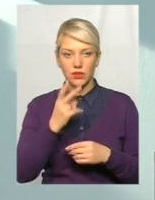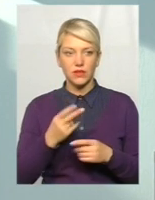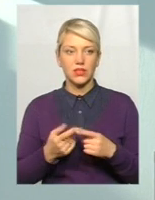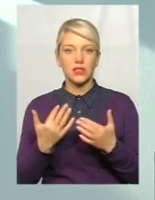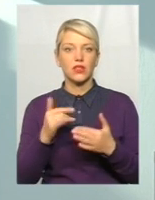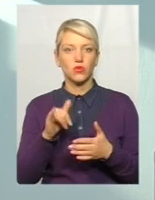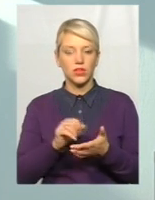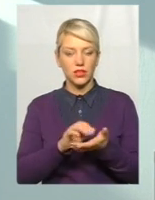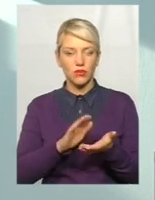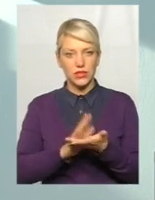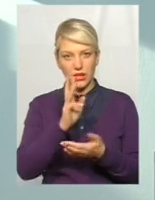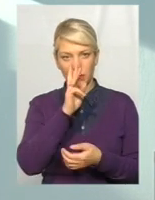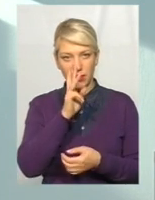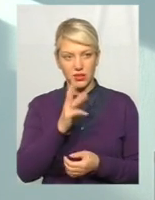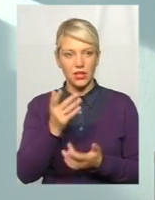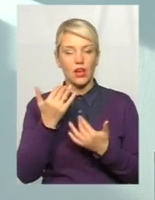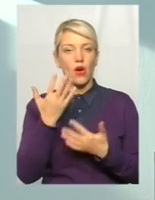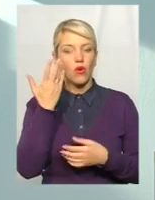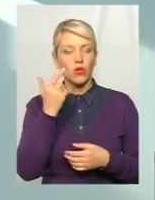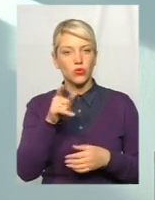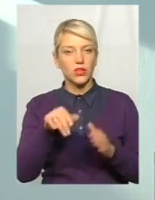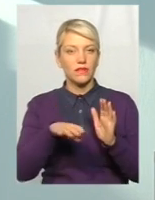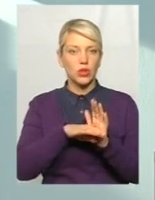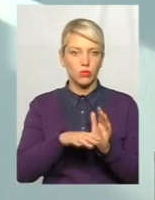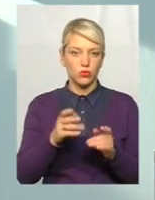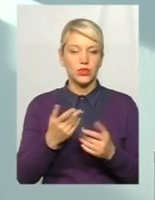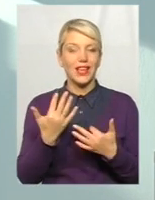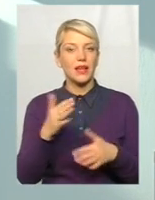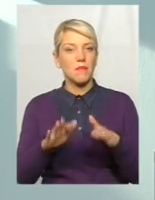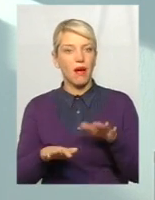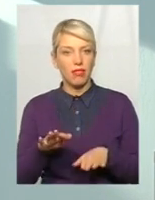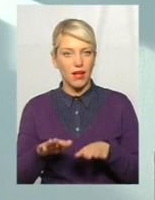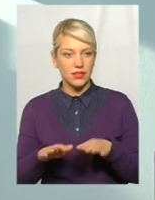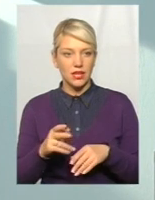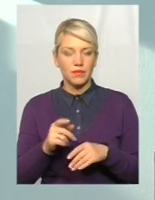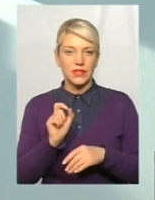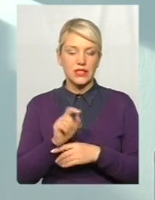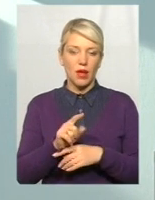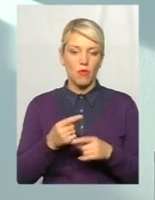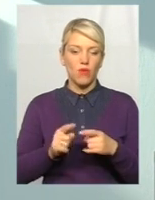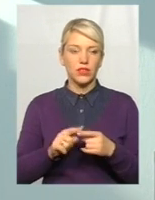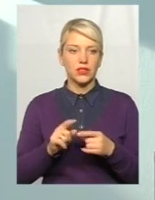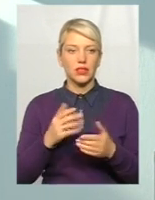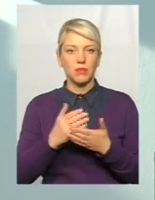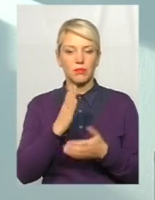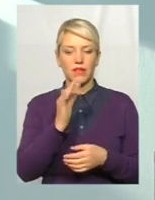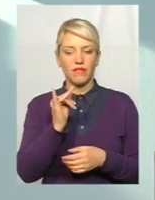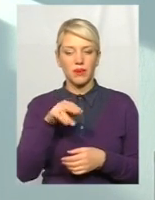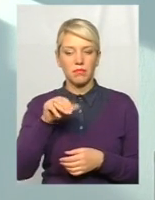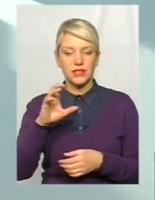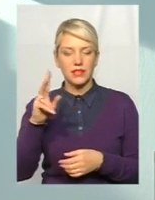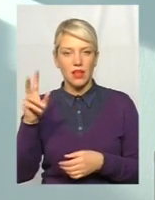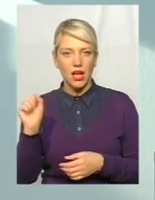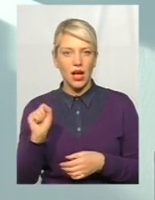нараховано заробітної платні. Коли в них відпустки, скільки в них баланс відпусток, замовити ту чи іншу випуску по своїй зарплаті. Не треба бігти в